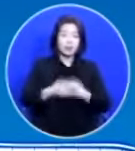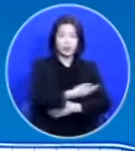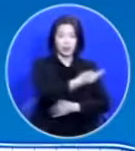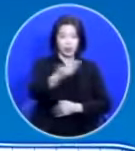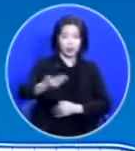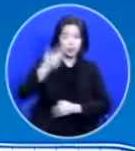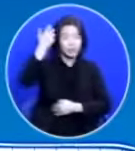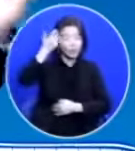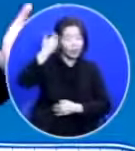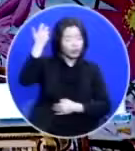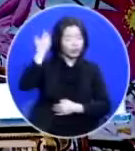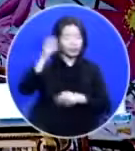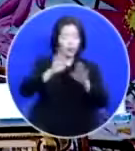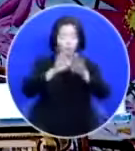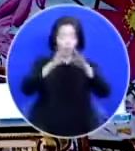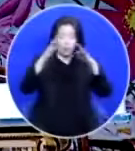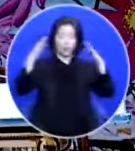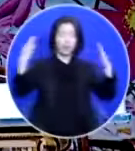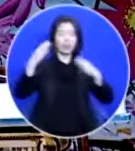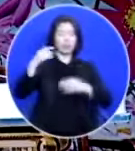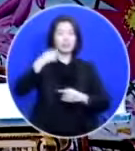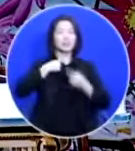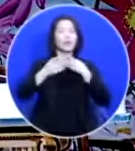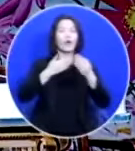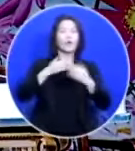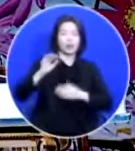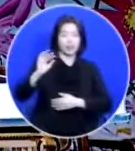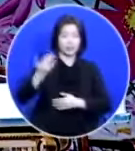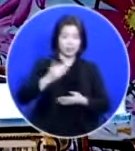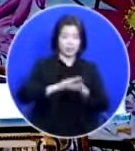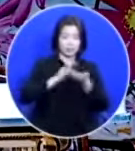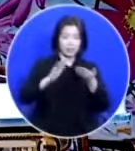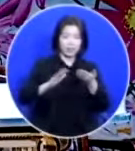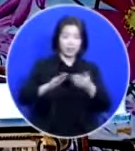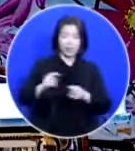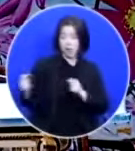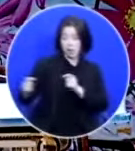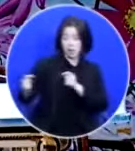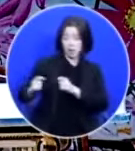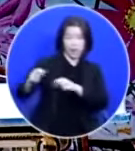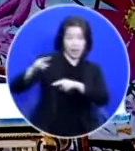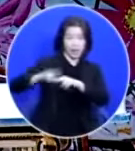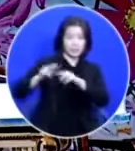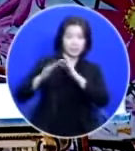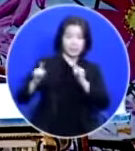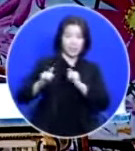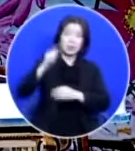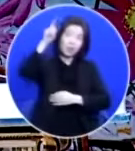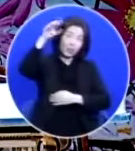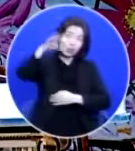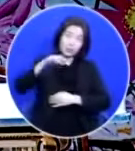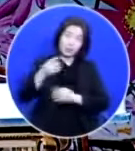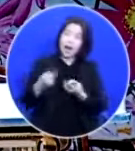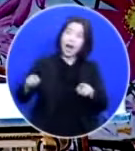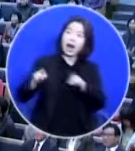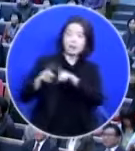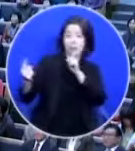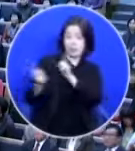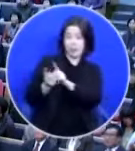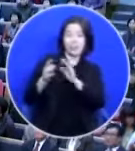영이 확 열리는 것을 경험하게 됩니다 옆에 앉으신 분들은 천국에서 같이 만날 분들입니다